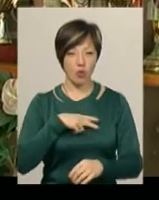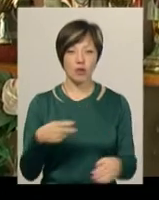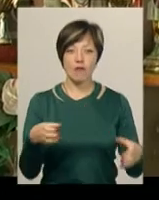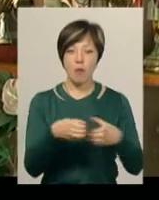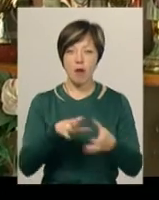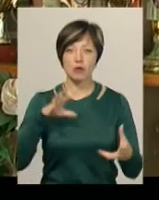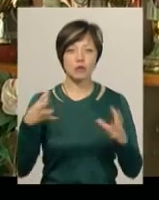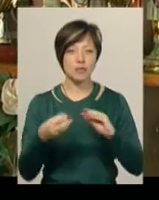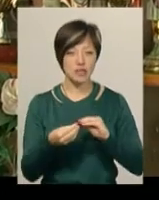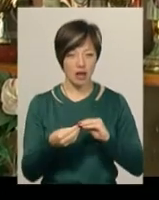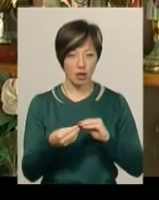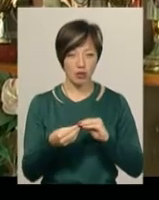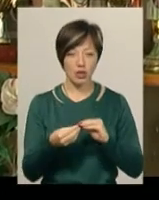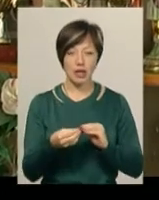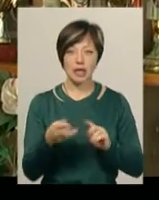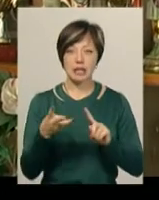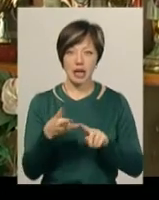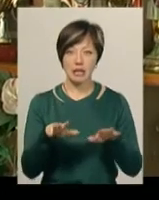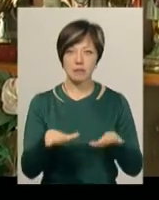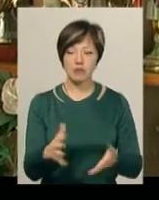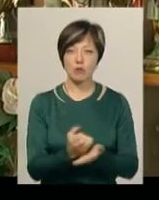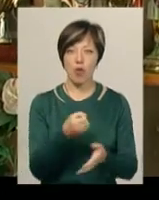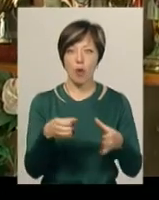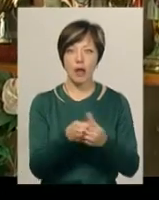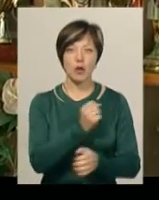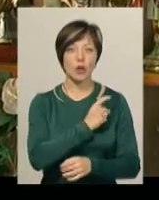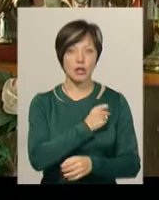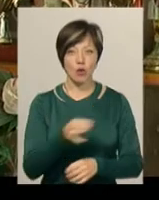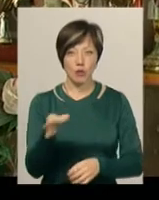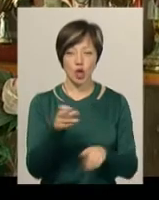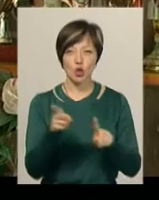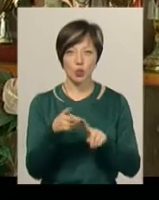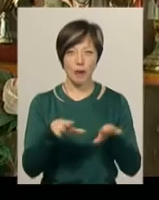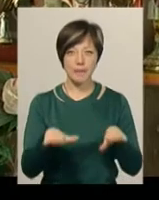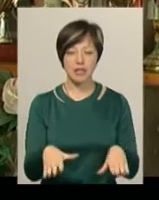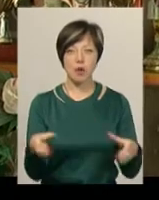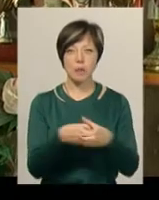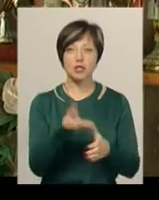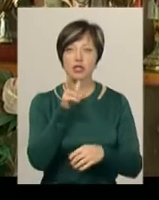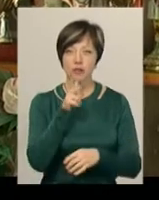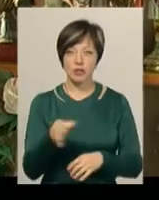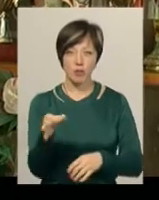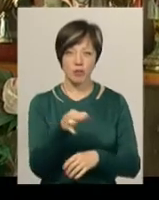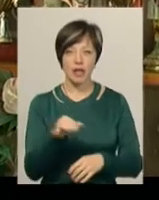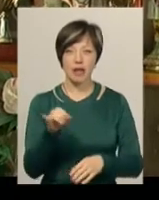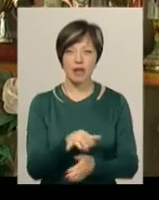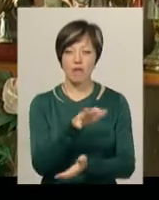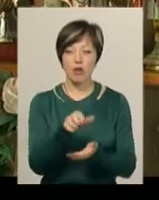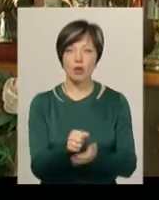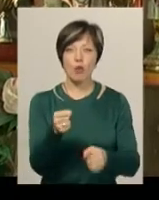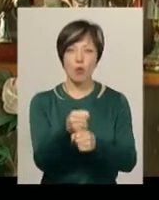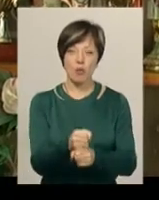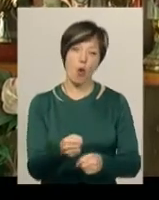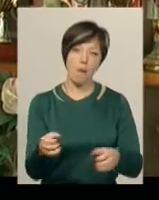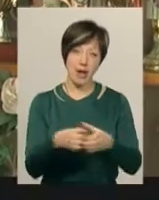командному заліку третє місце здобула команда Одеської області, друге місце – команда Чернівецької області і володарями Кубку стала